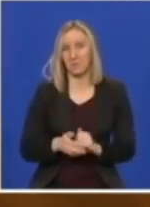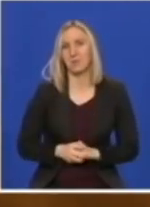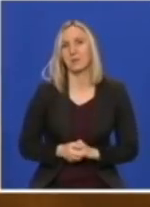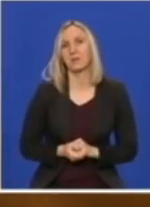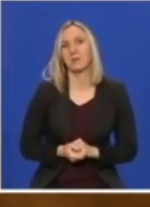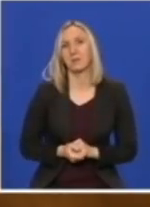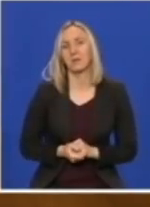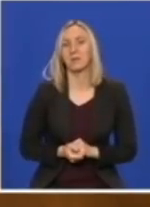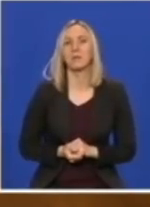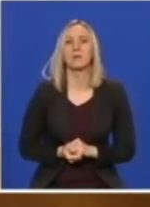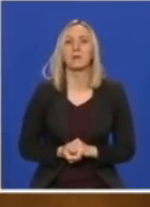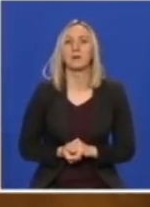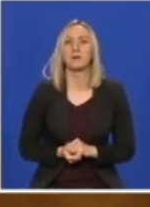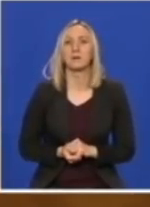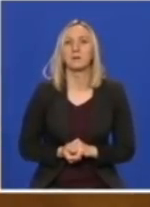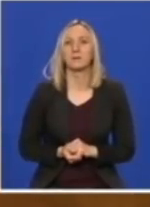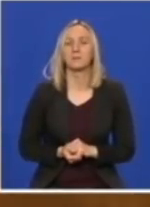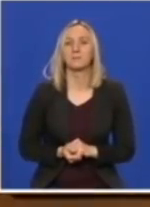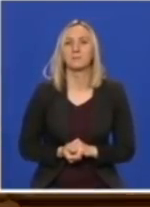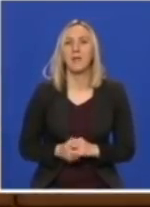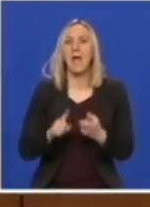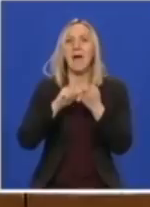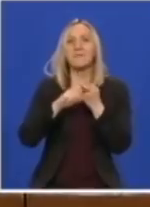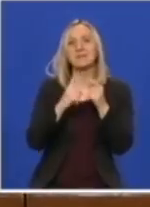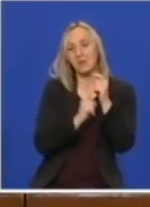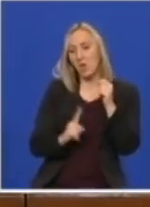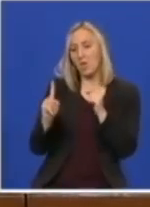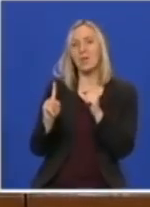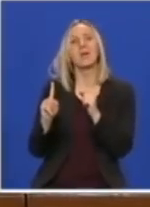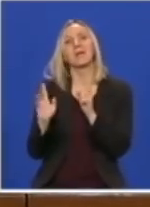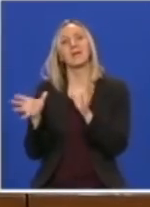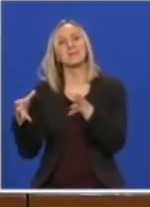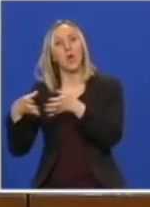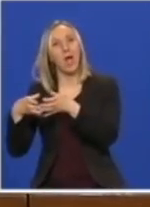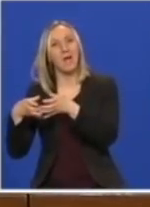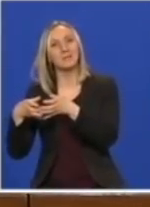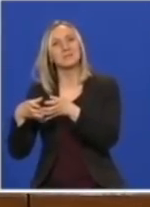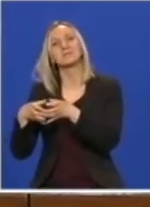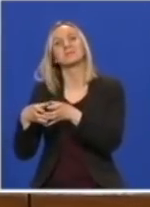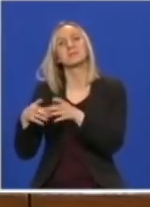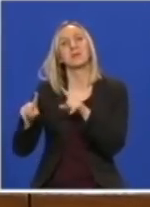a što se tiče ovih mera izolacije i mera